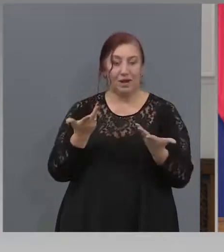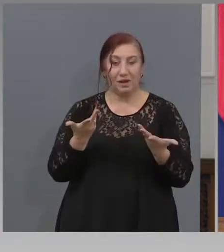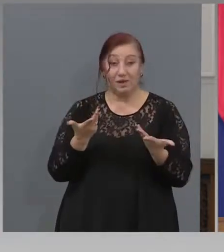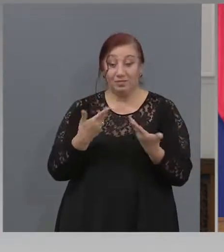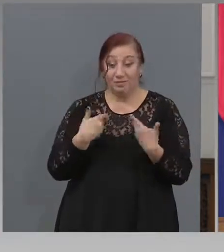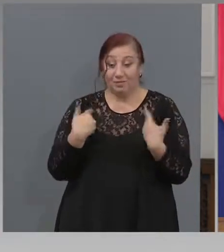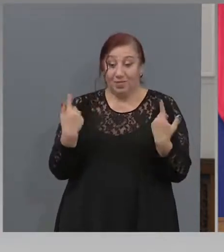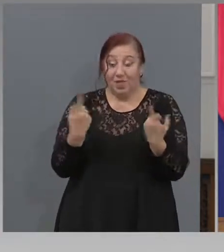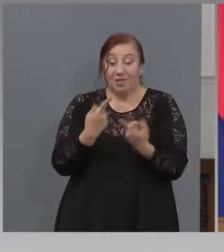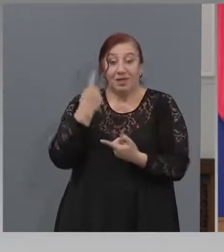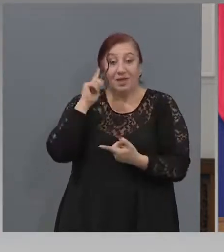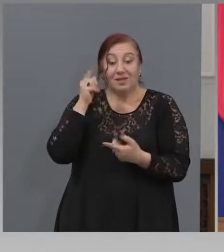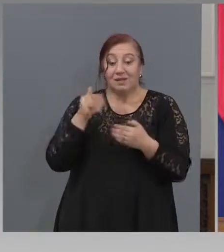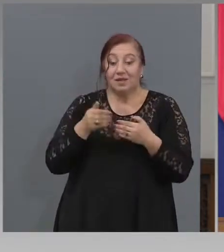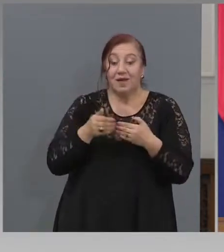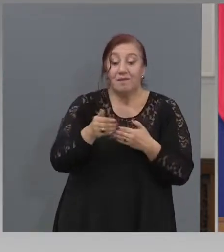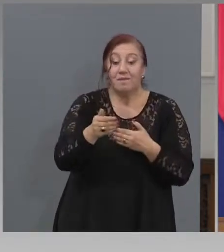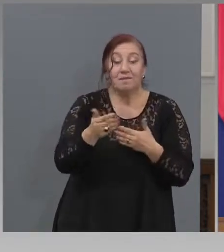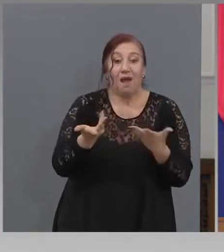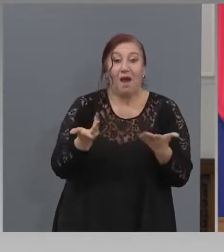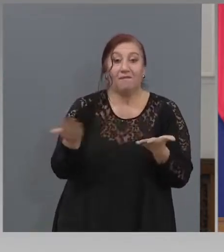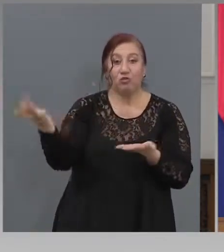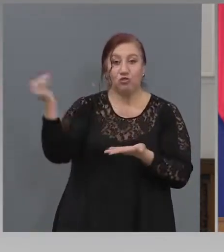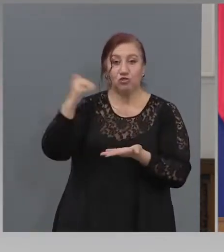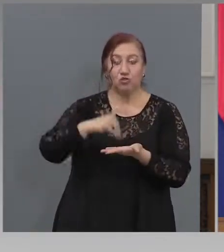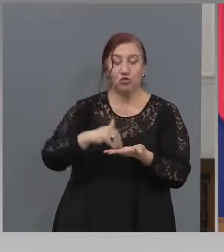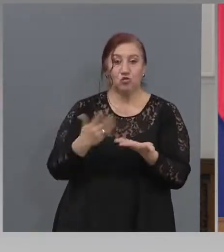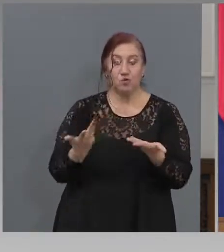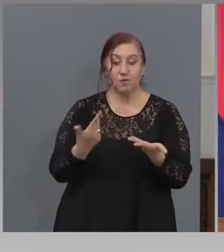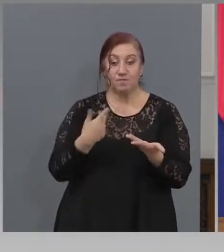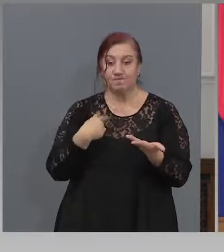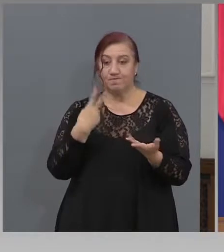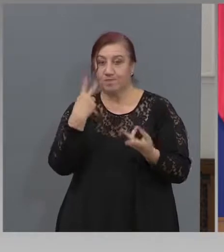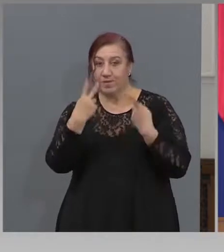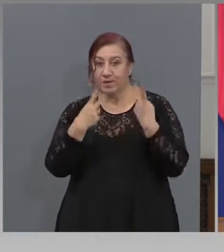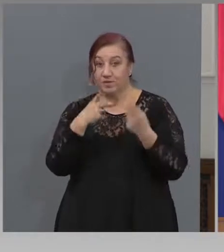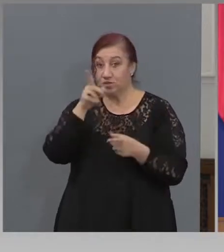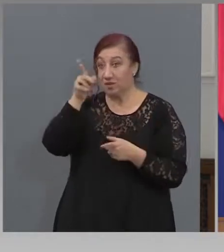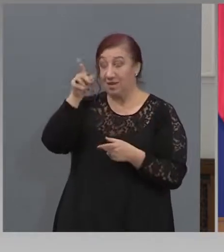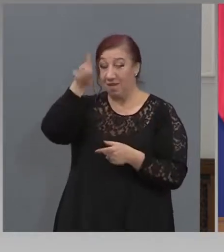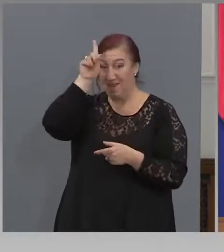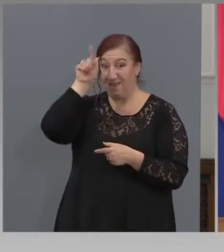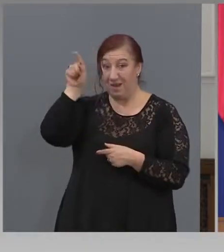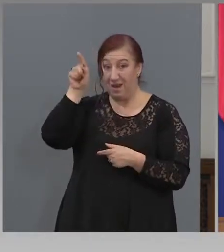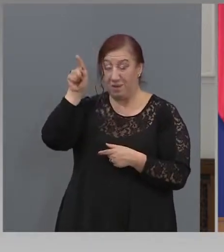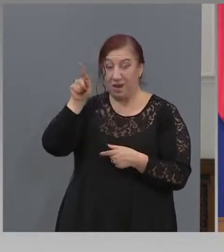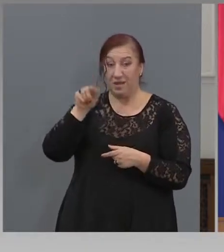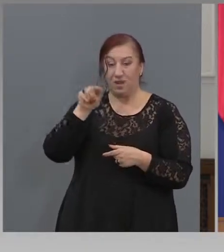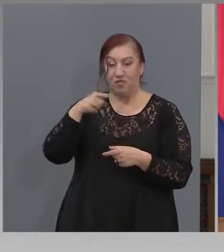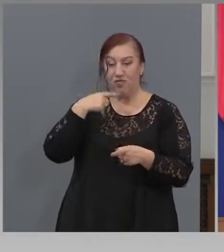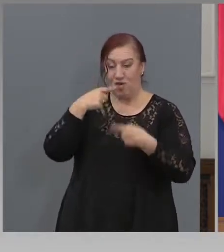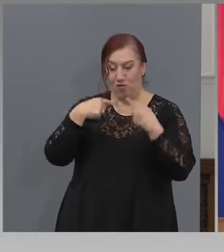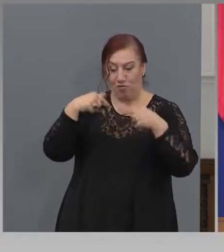какво идва. Виждате, Германия, това, което говоря днес,